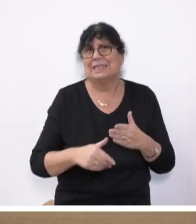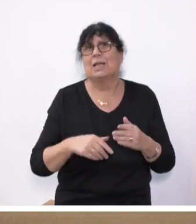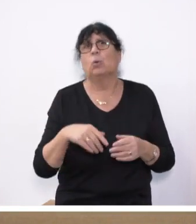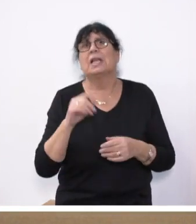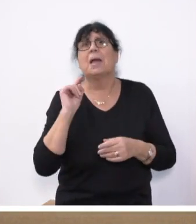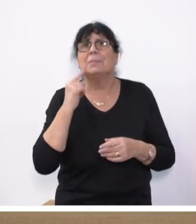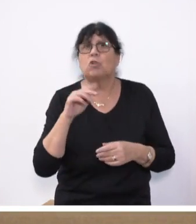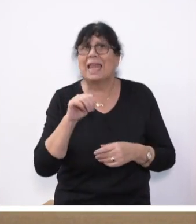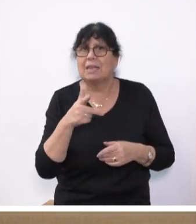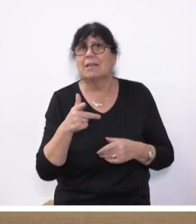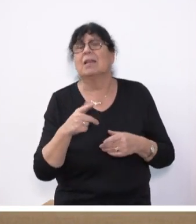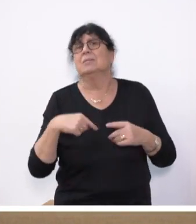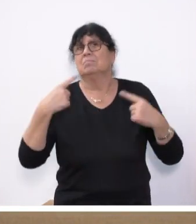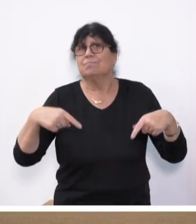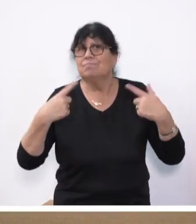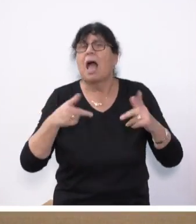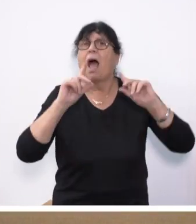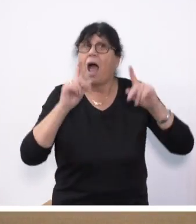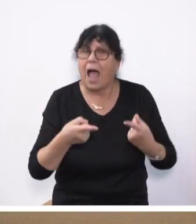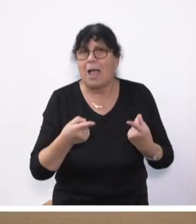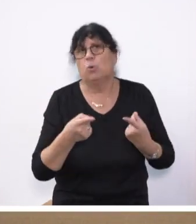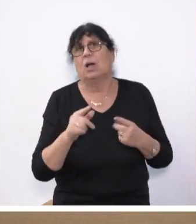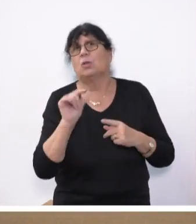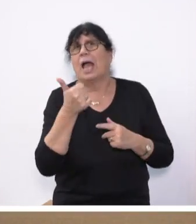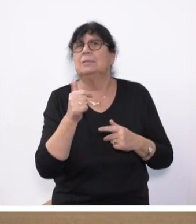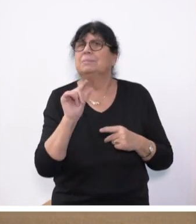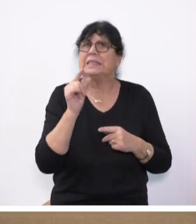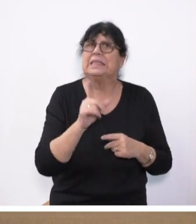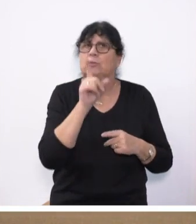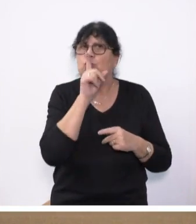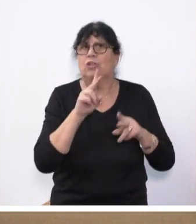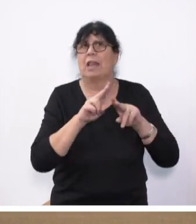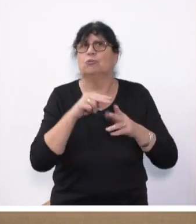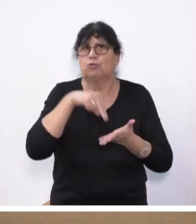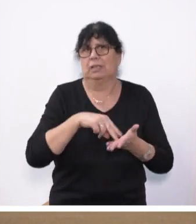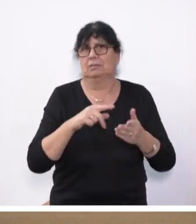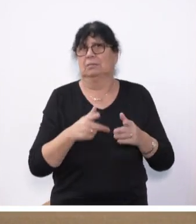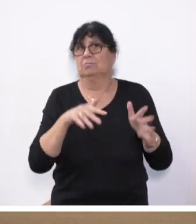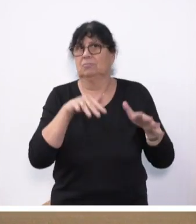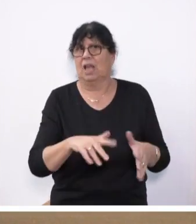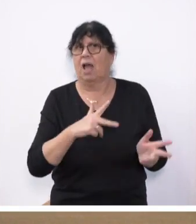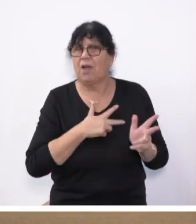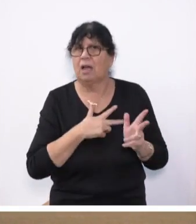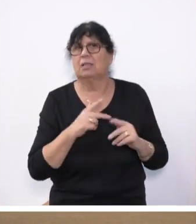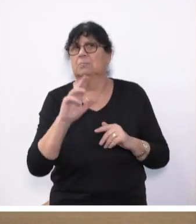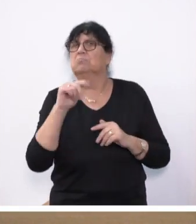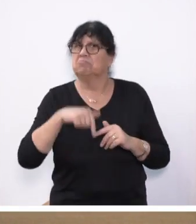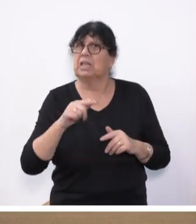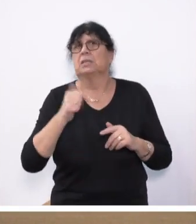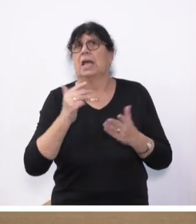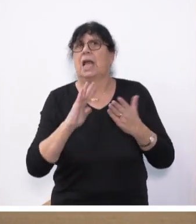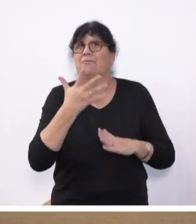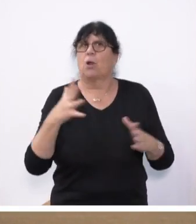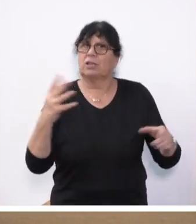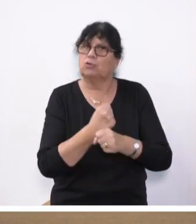auch noch, wo also praktisch jetzt ein gewisser Stillstand eingetreten ist. Wir haben jetzt einen Erfolg errungen,